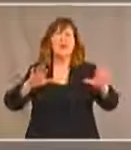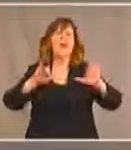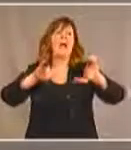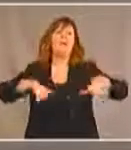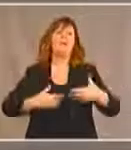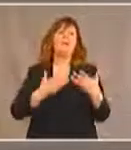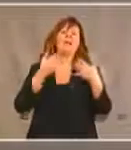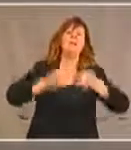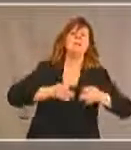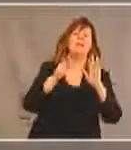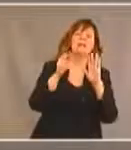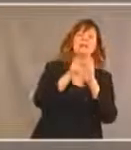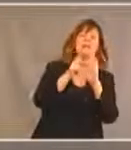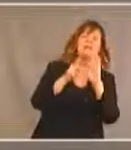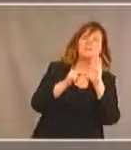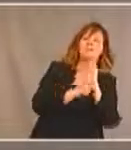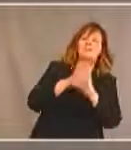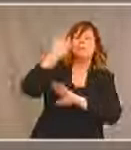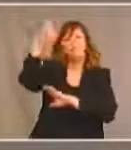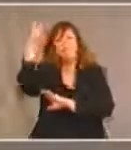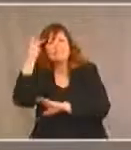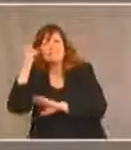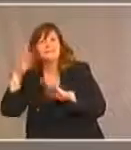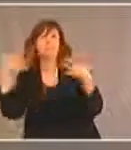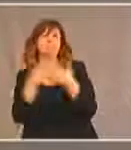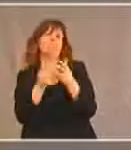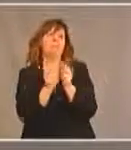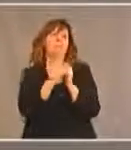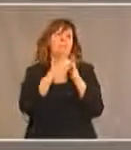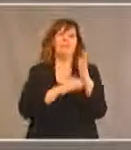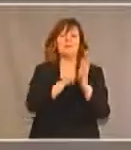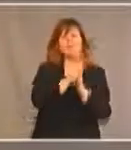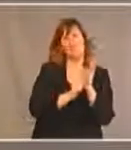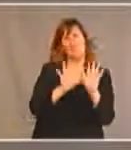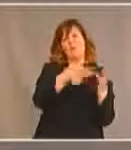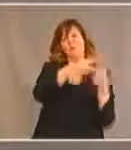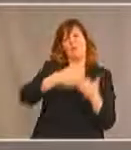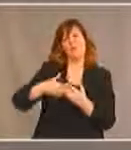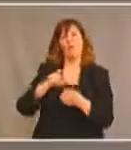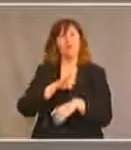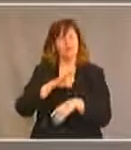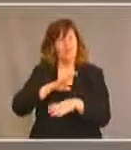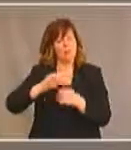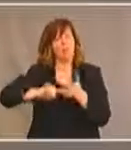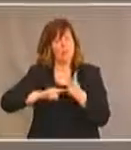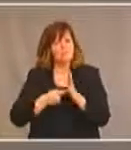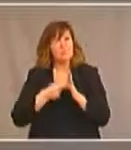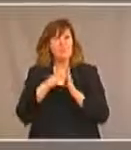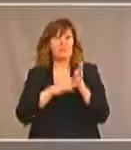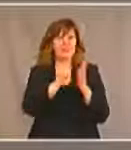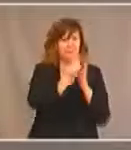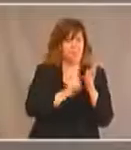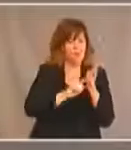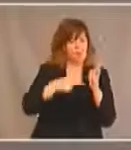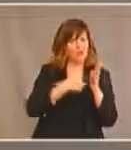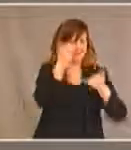accompagneront le texte de loi. Nous avons déjà commencé à travailler à certains aspects du texte de loi et donc,